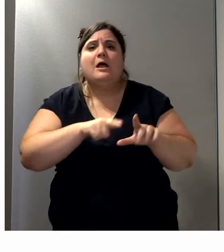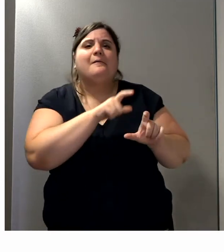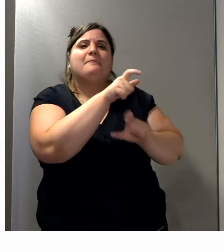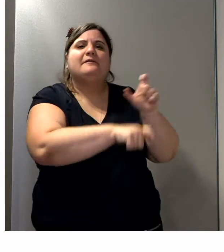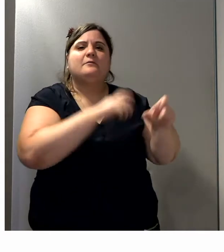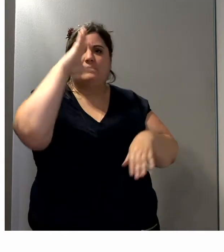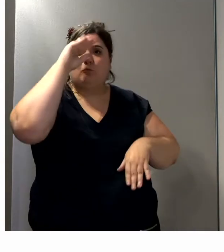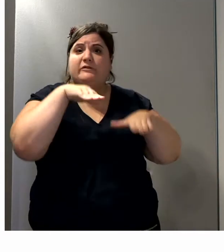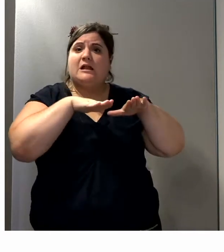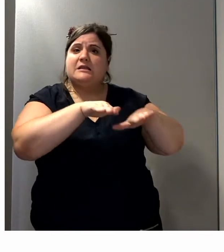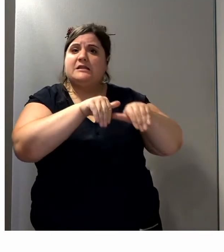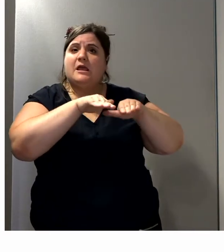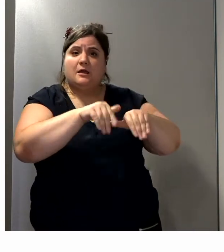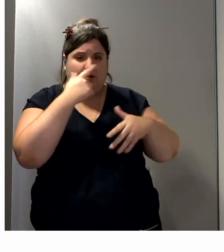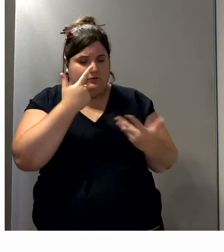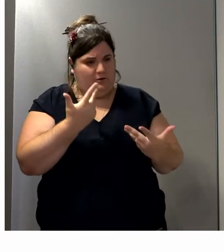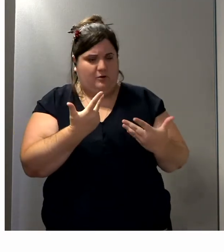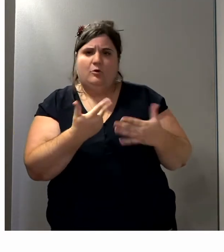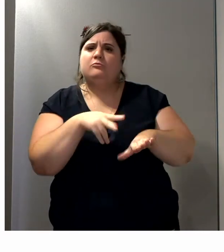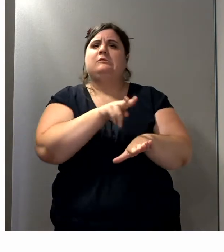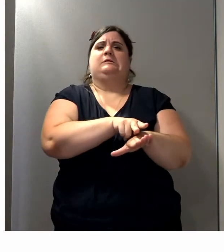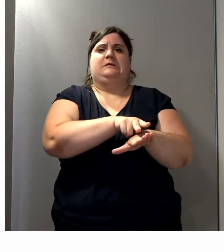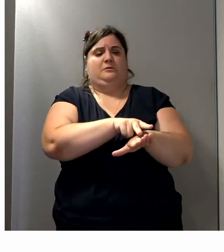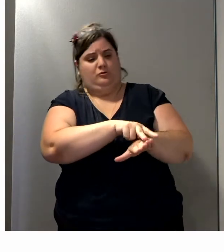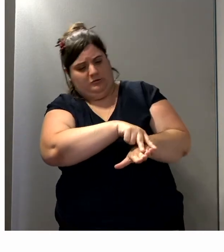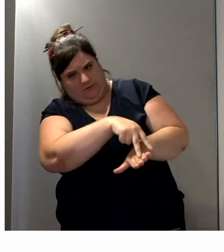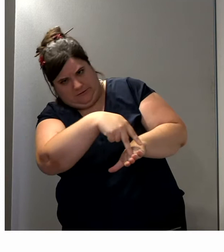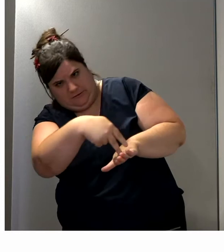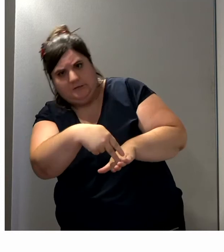quand le patient a été verticalisé et qu'il ou elle commence à marcher.